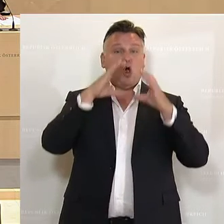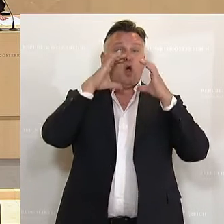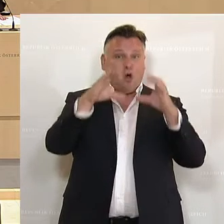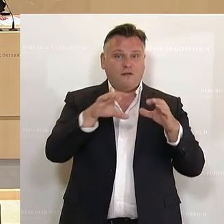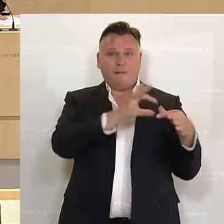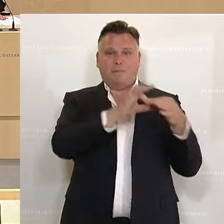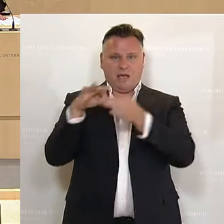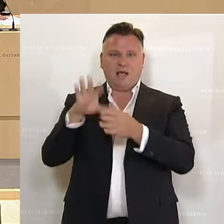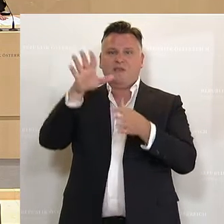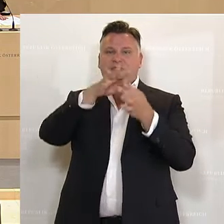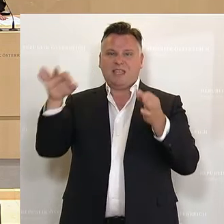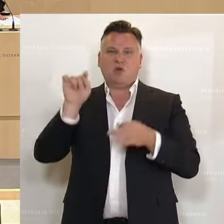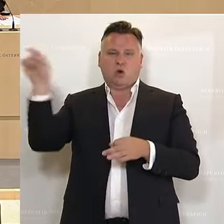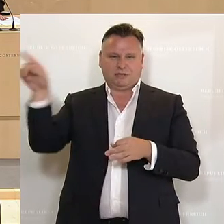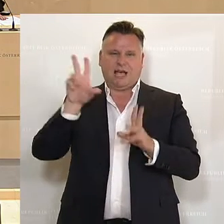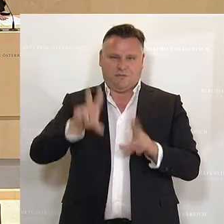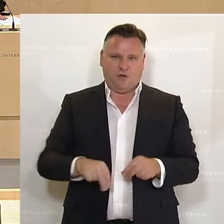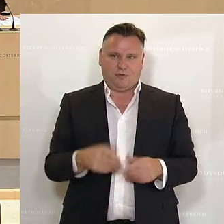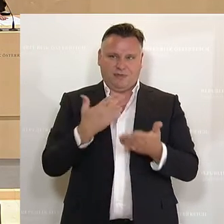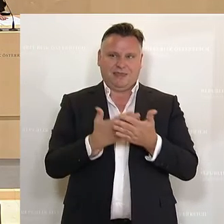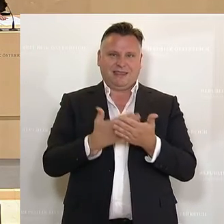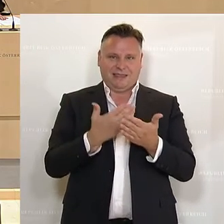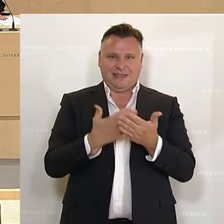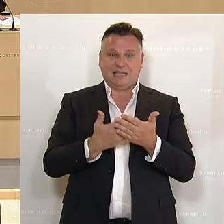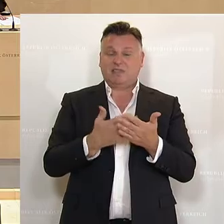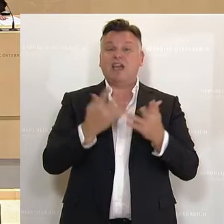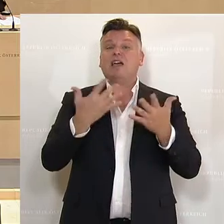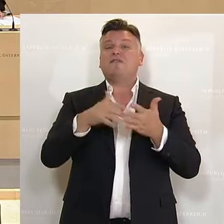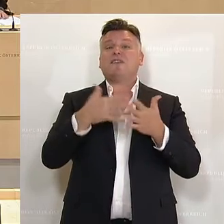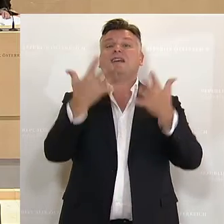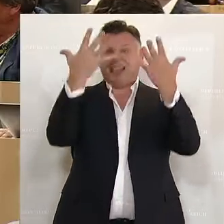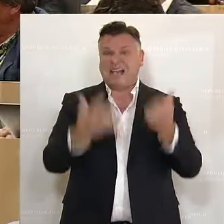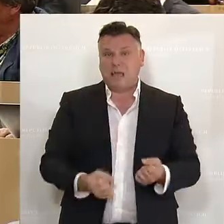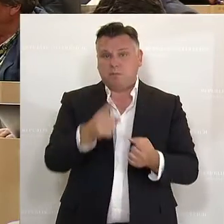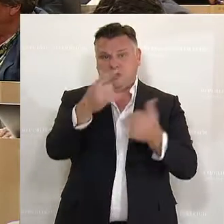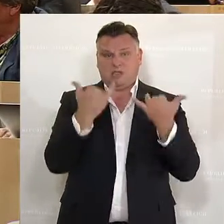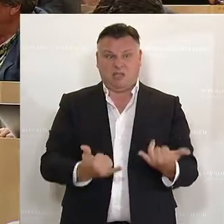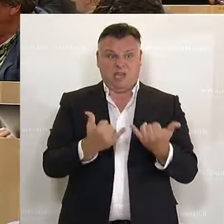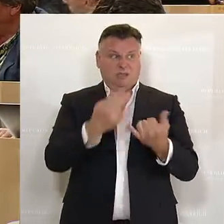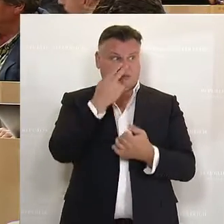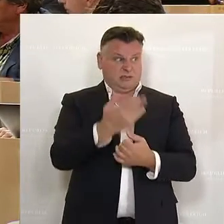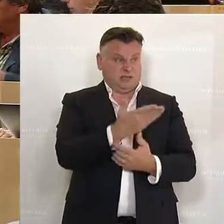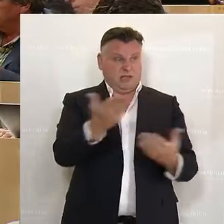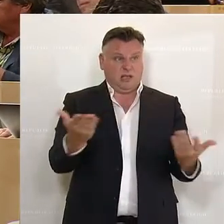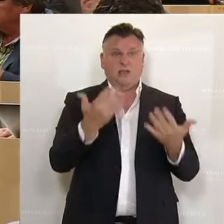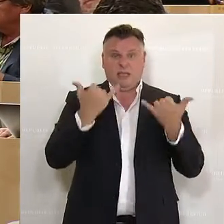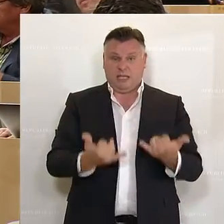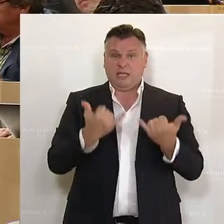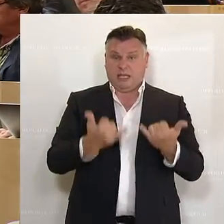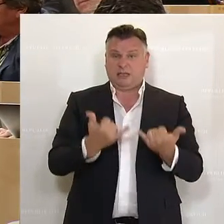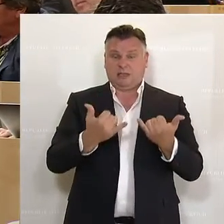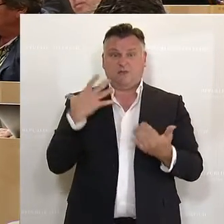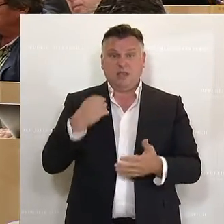System der ÖVP Niederösterreich. Was dabei rauskommen kann, sehen wir. Heute erneut mit einem Novum, das